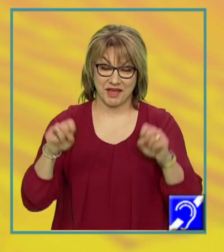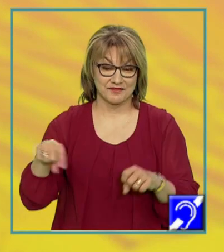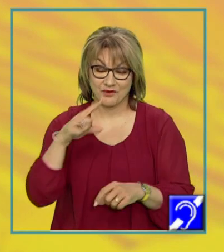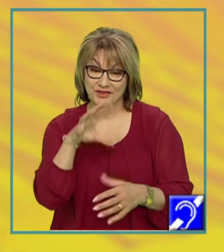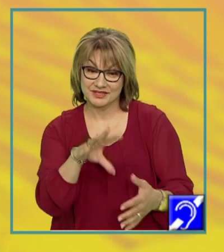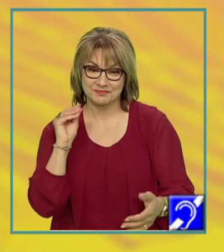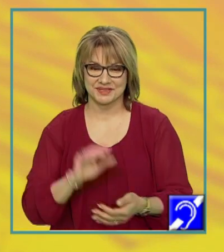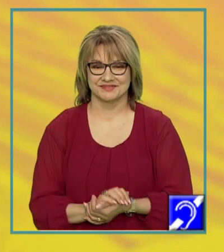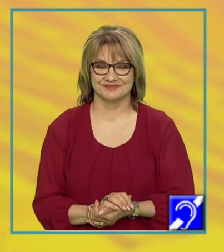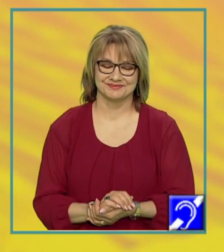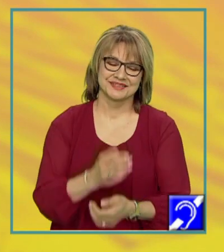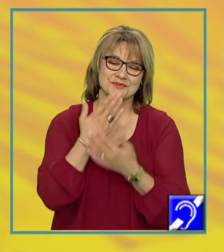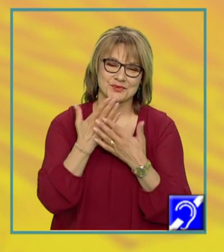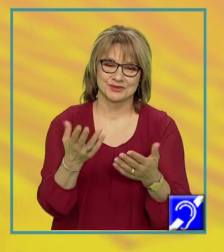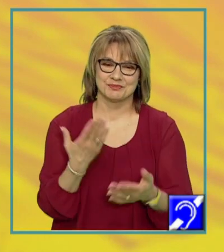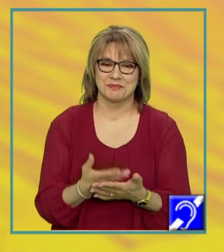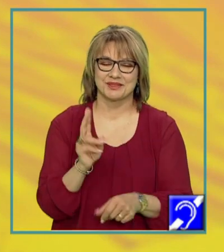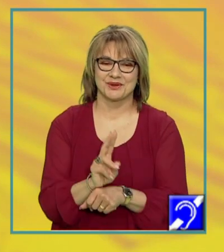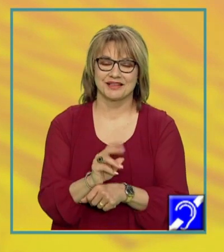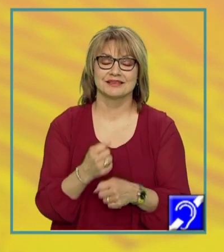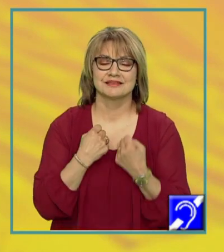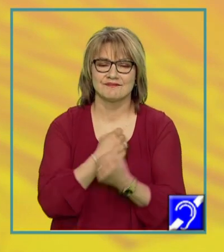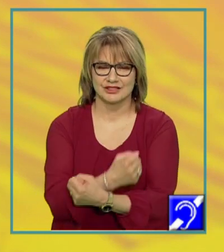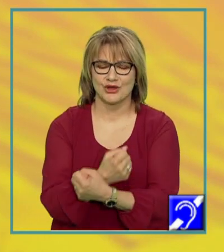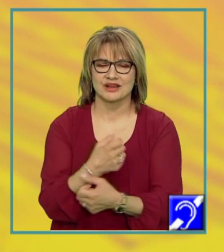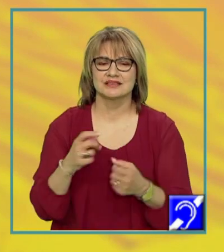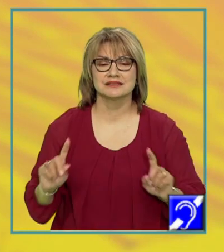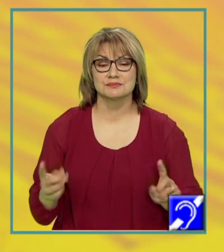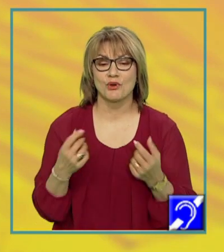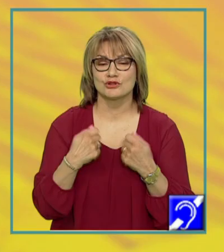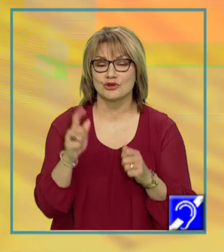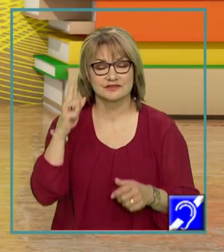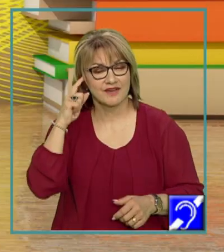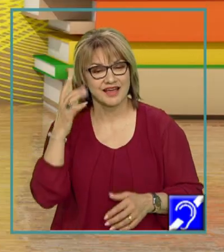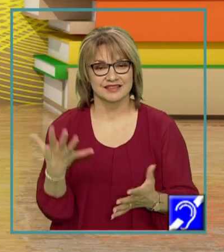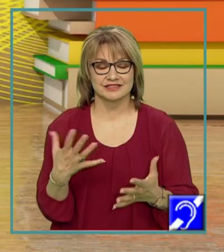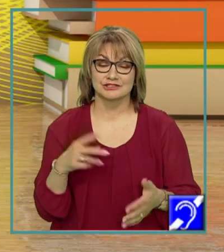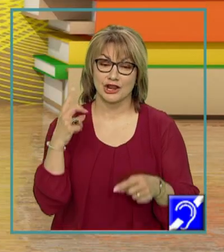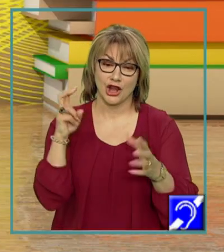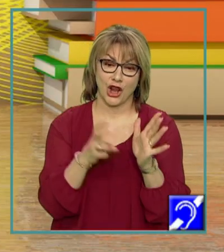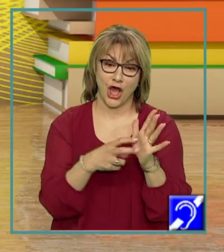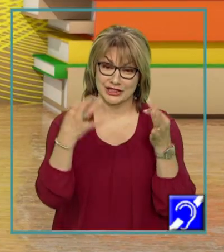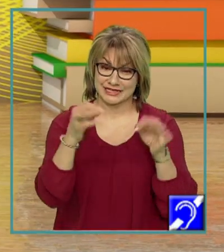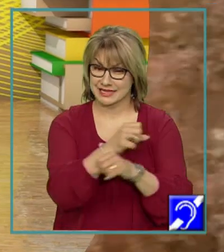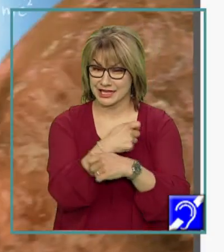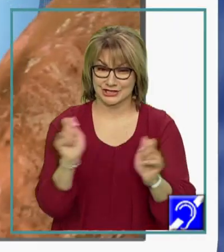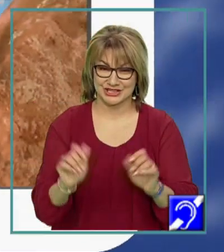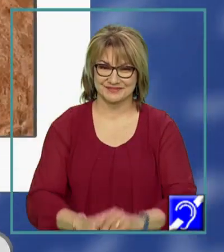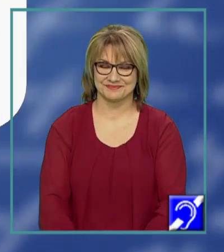Dragilor, vă mulțumesc pentru atenție, vă doresc spor în tot ceea ce v-ați propus și să luăm numai note de 10.